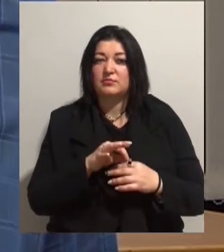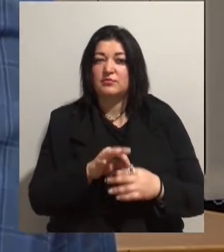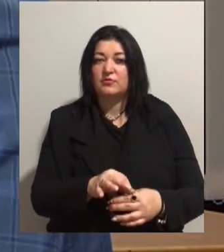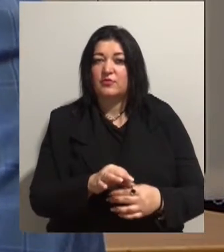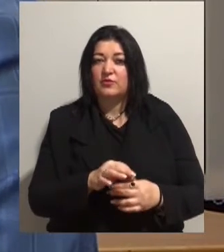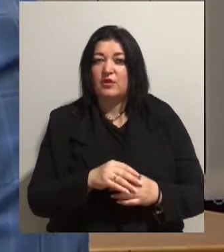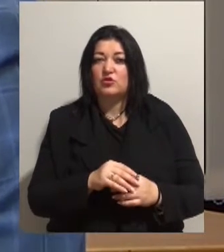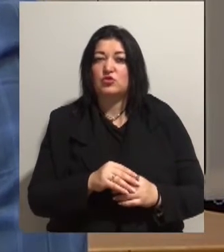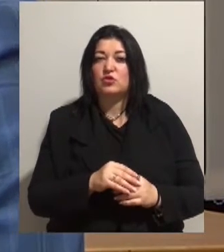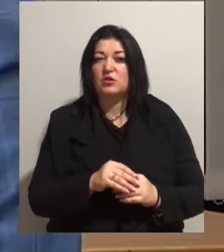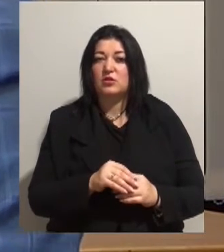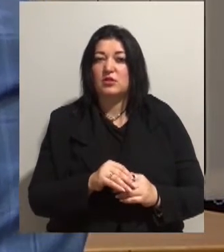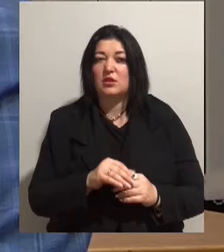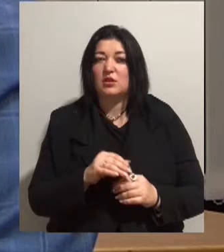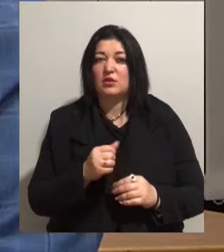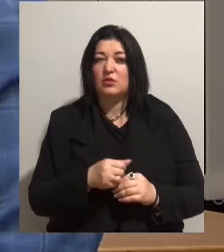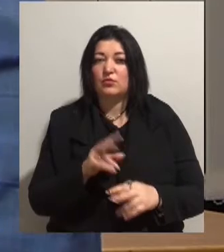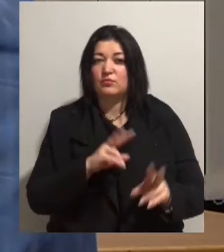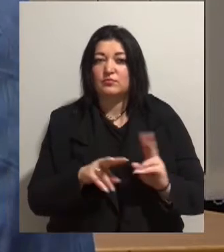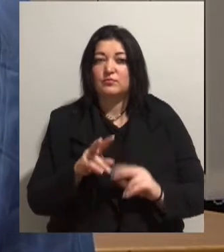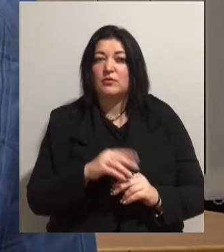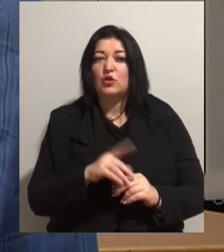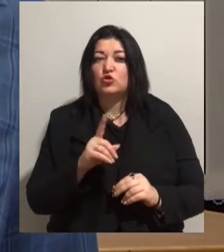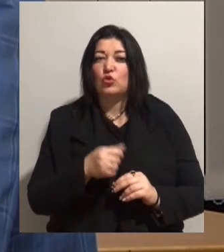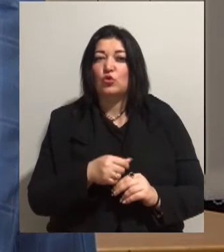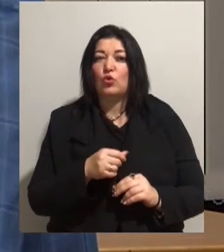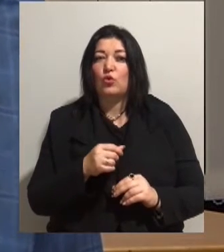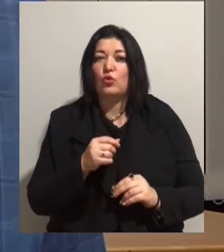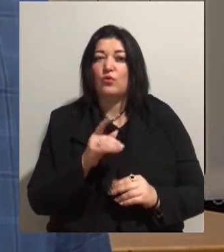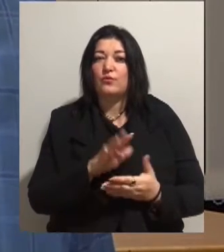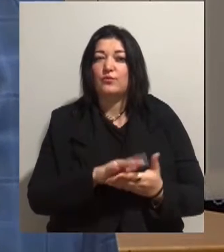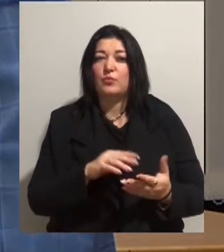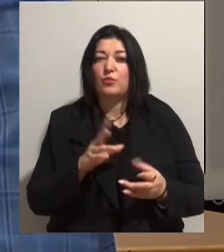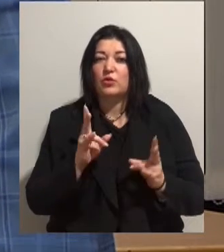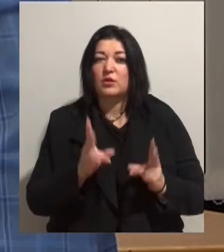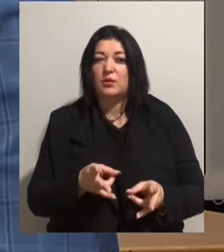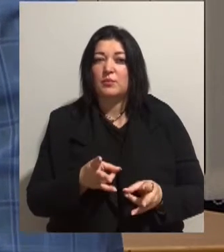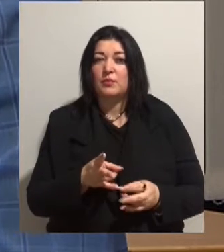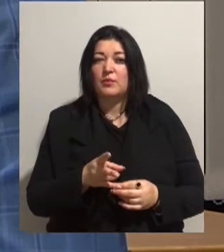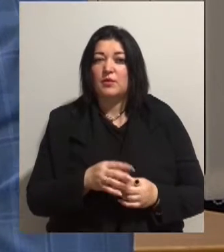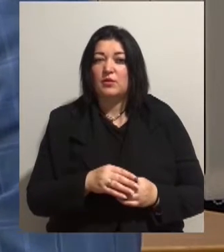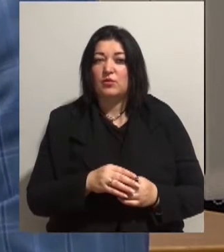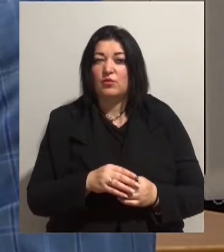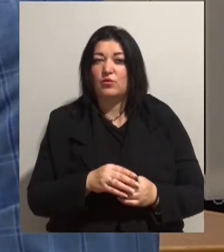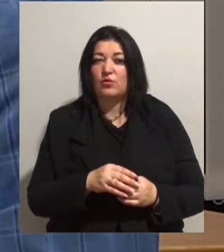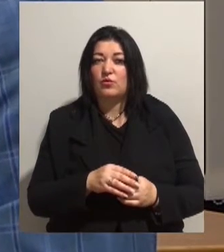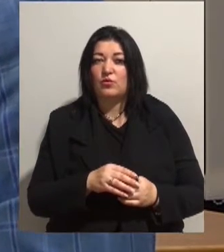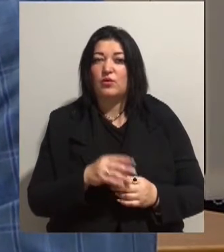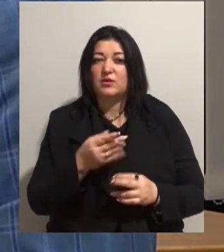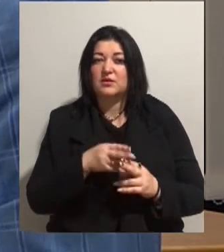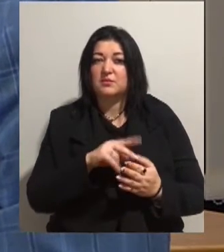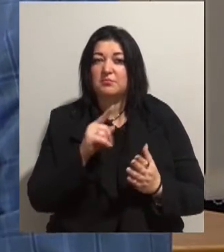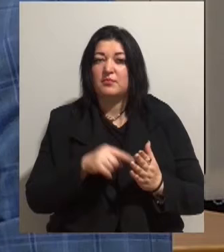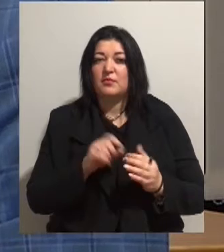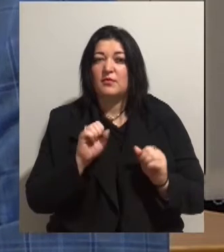мене слава. Це по-перше. Щодо потерпіла Лепедєва, вона присутня на судовому засіданні і ці питання вона може,